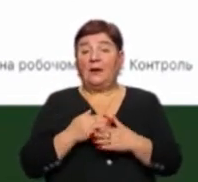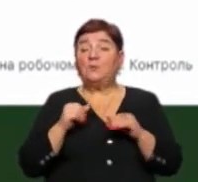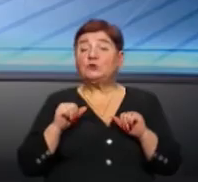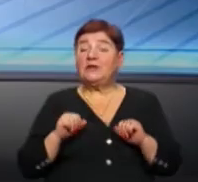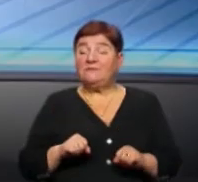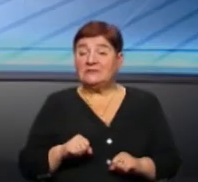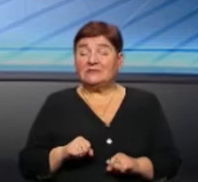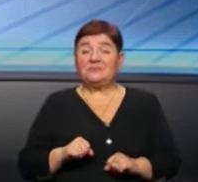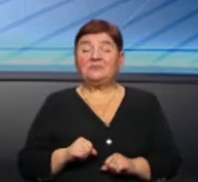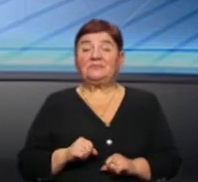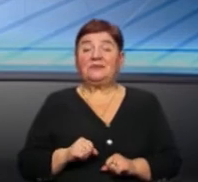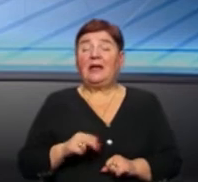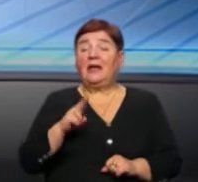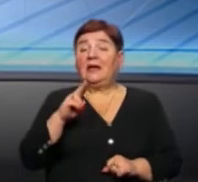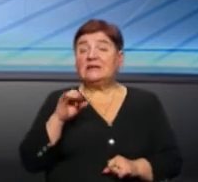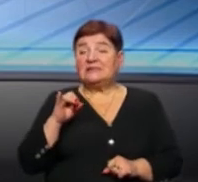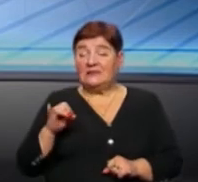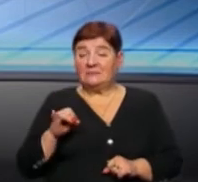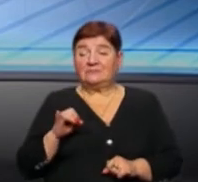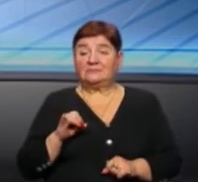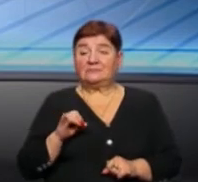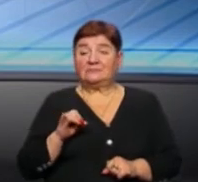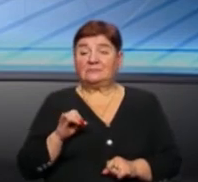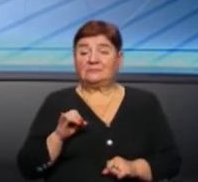можливість, то так, ці...